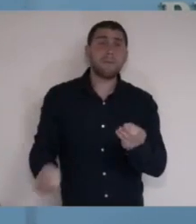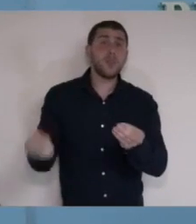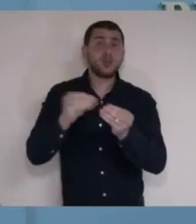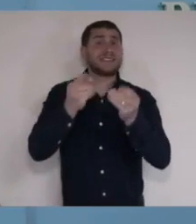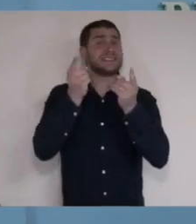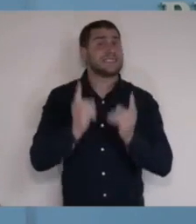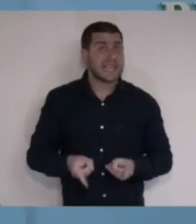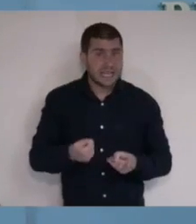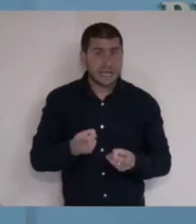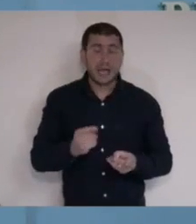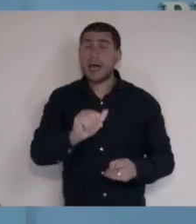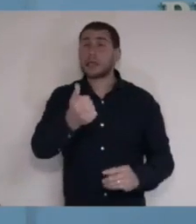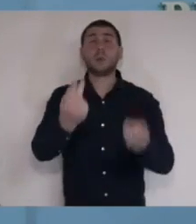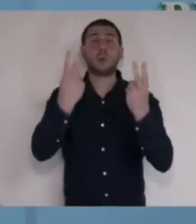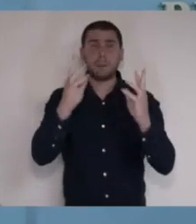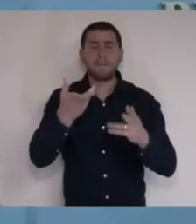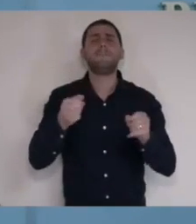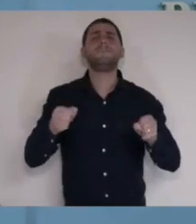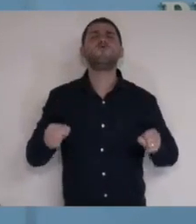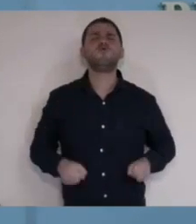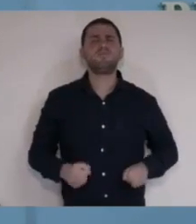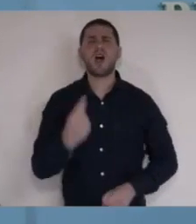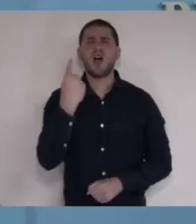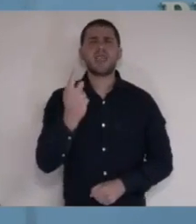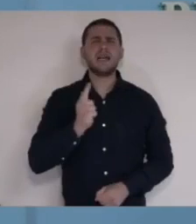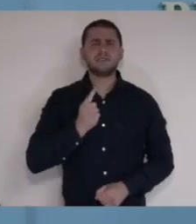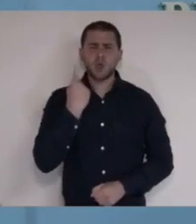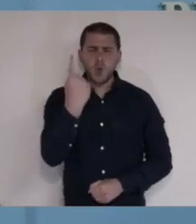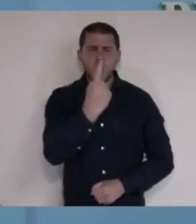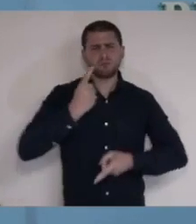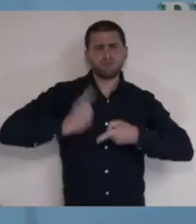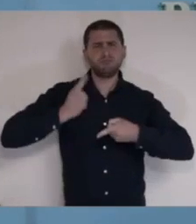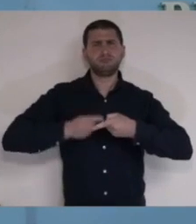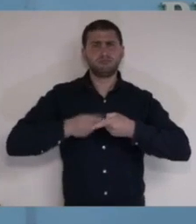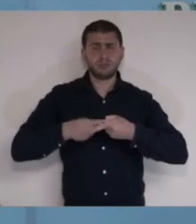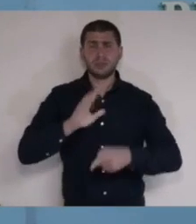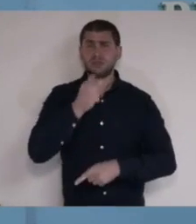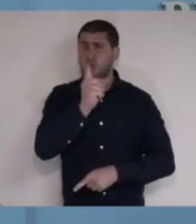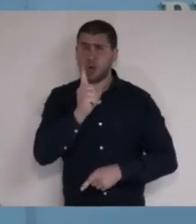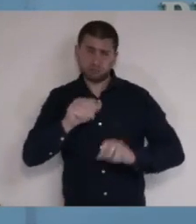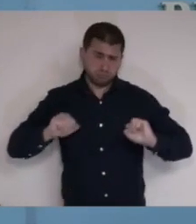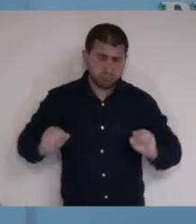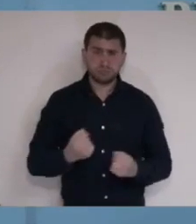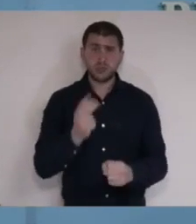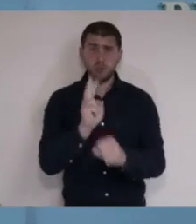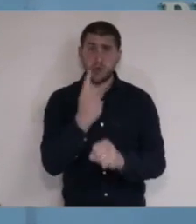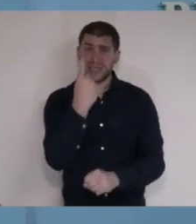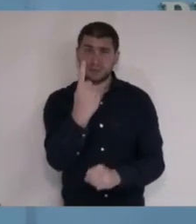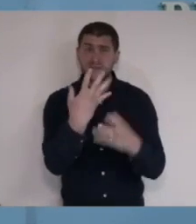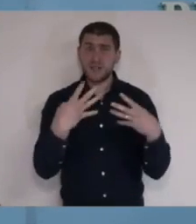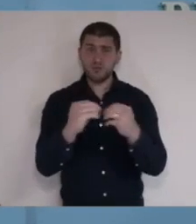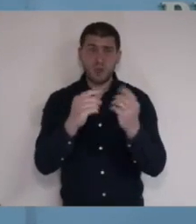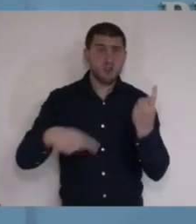שנדרש מעל הכל הוא משמעת עצמית קפדנית. אם לא תתגייסו לשמור על עצמכם ועל